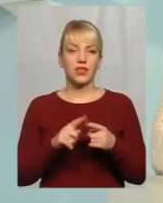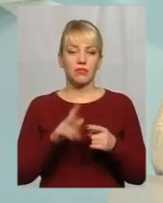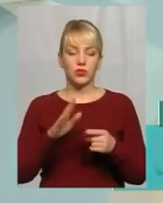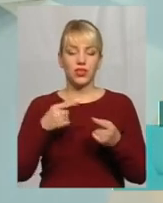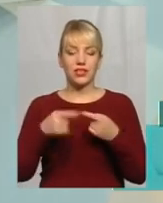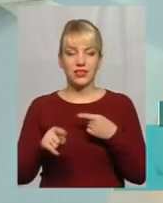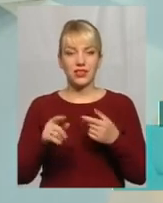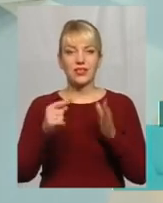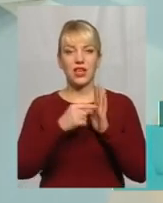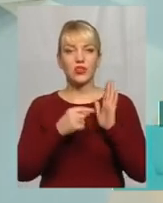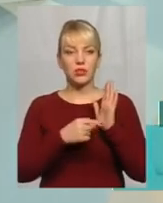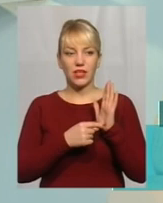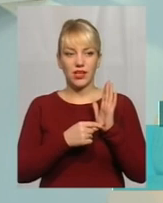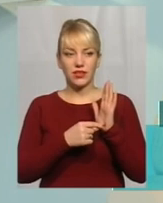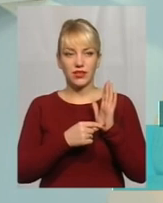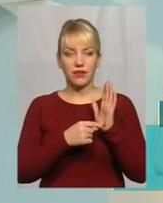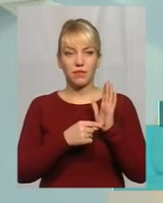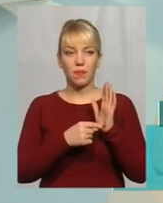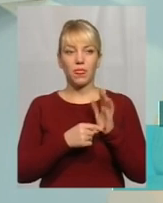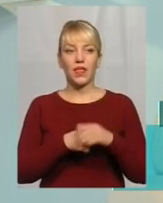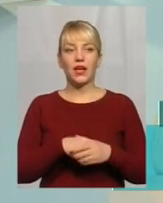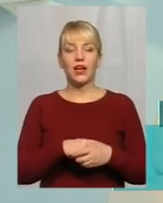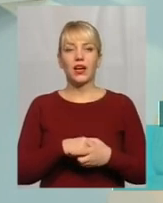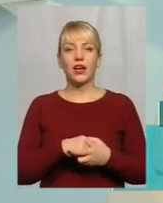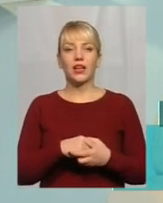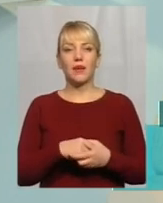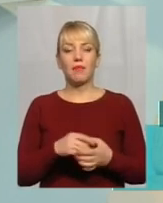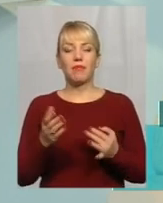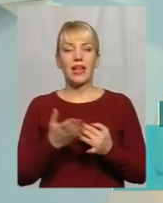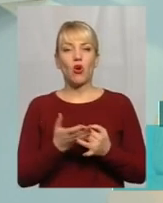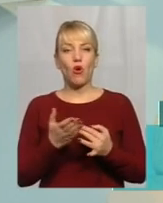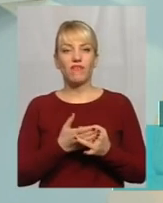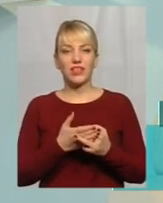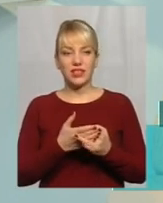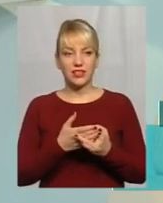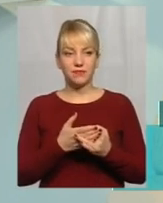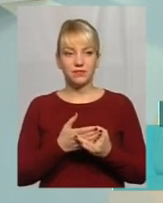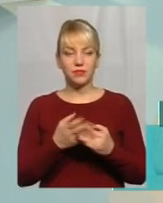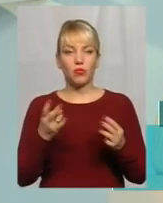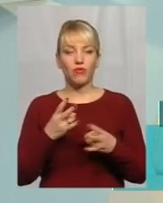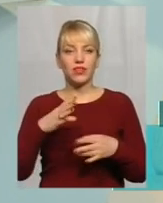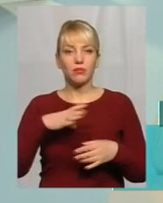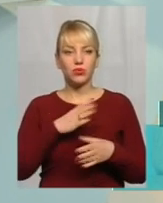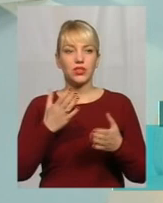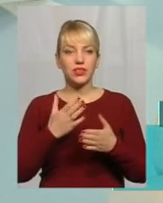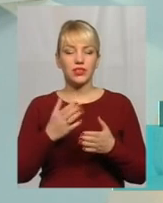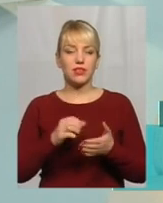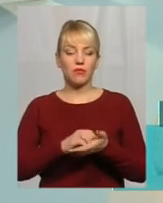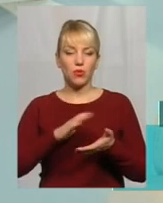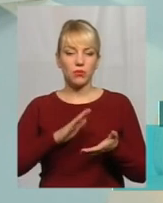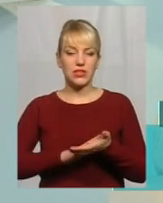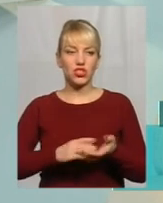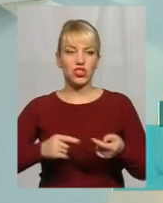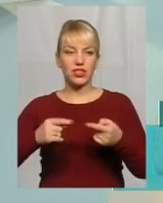різниця буде розподілятися А стосовно пільговиків, має бути якийсь прописаний чіткий